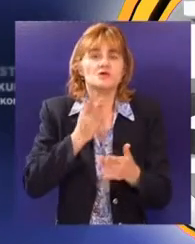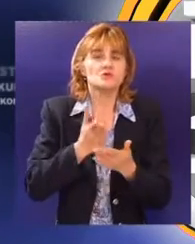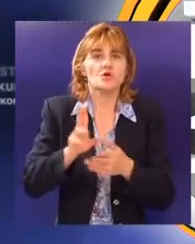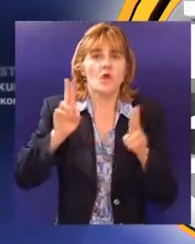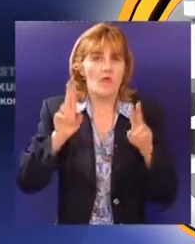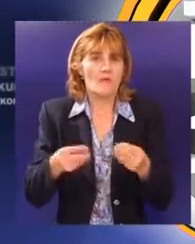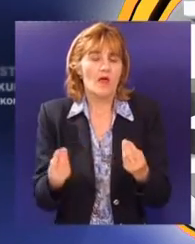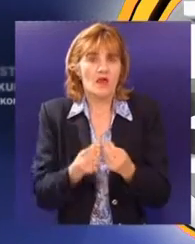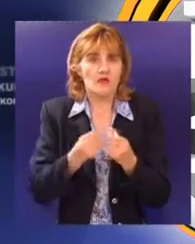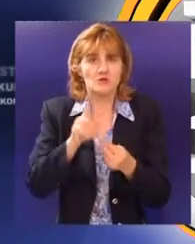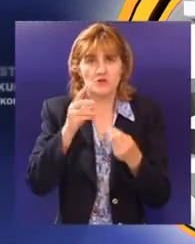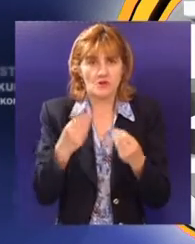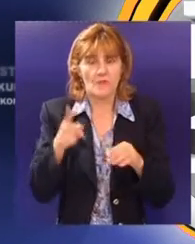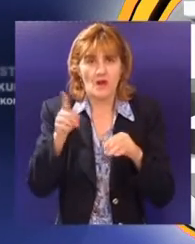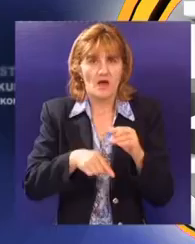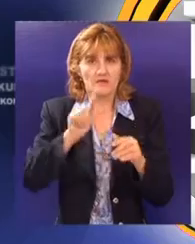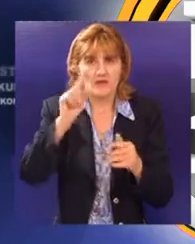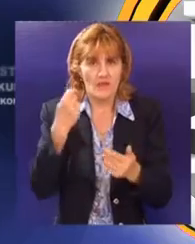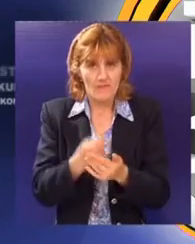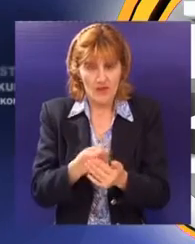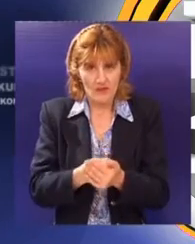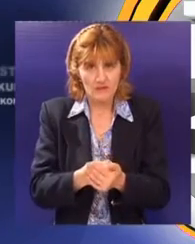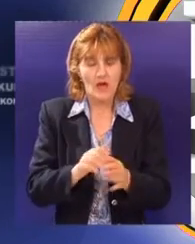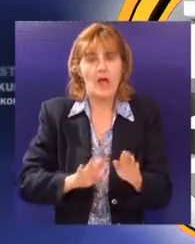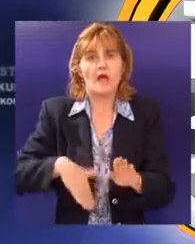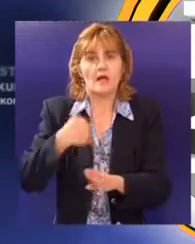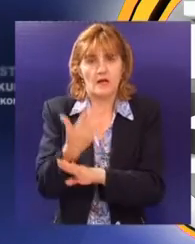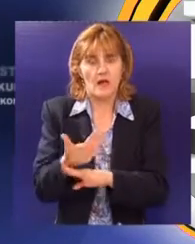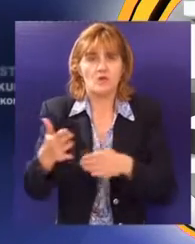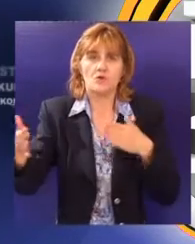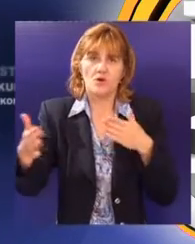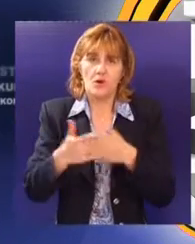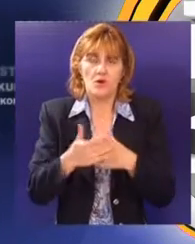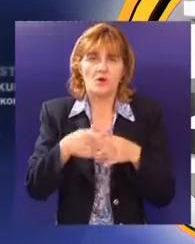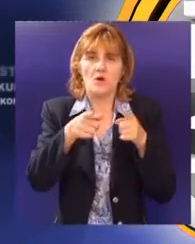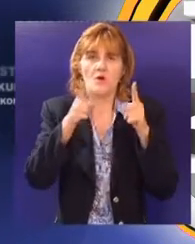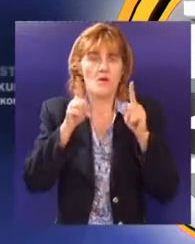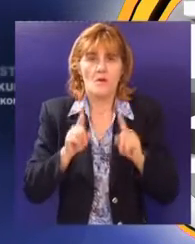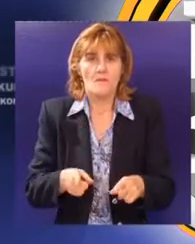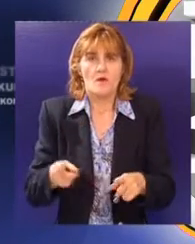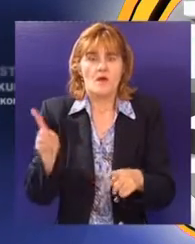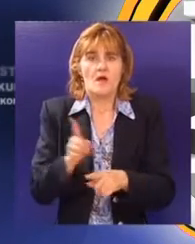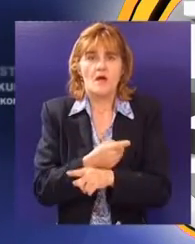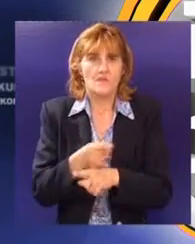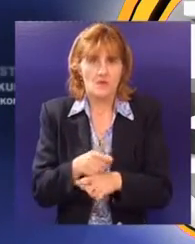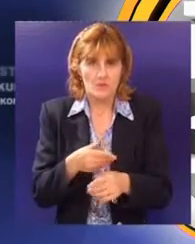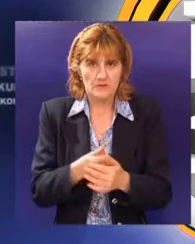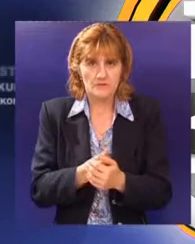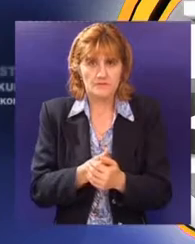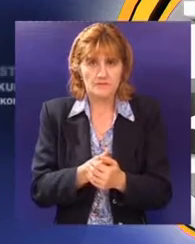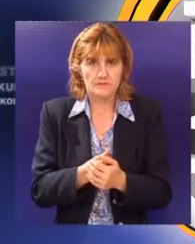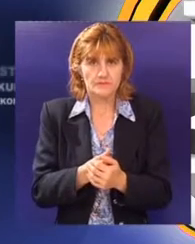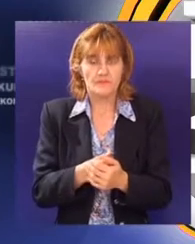utvrdi da je vozilo neispravno. Normalno, posle toga u određenom roku moraju da uklone ovaj neispravnosti u vozilima.